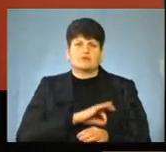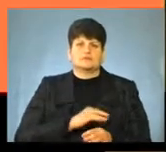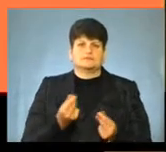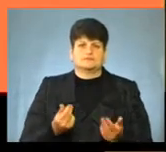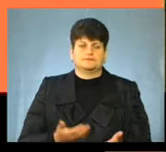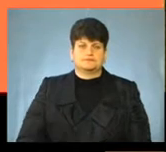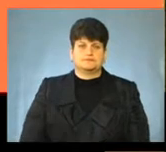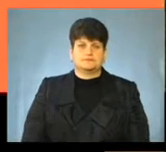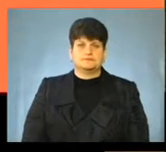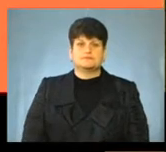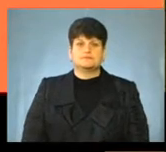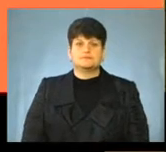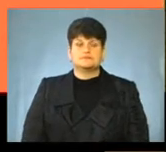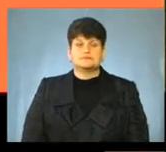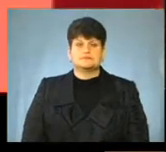сказав.